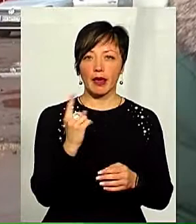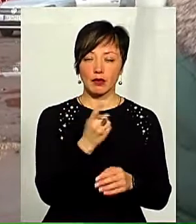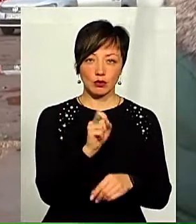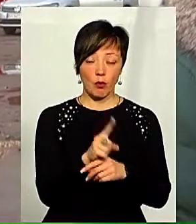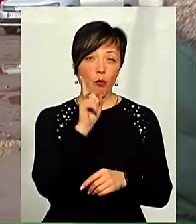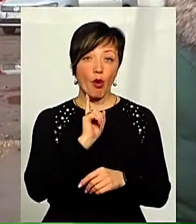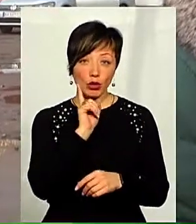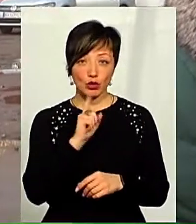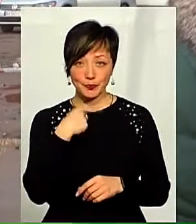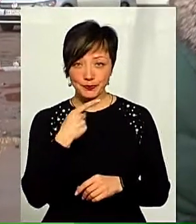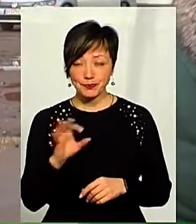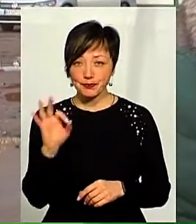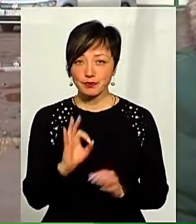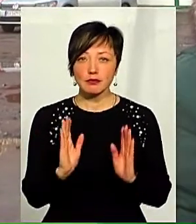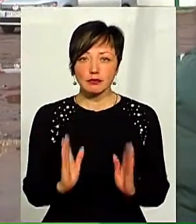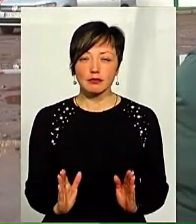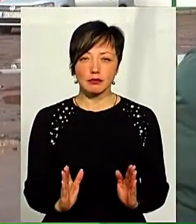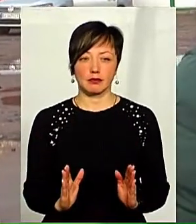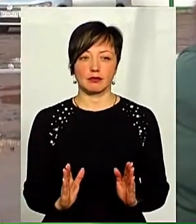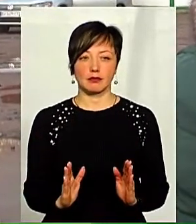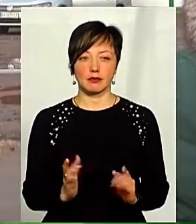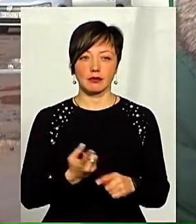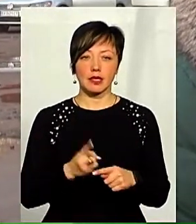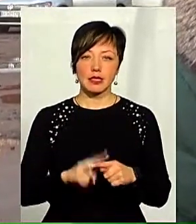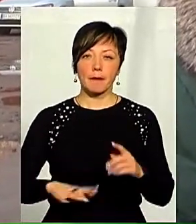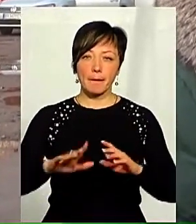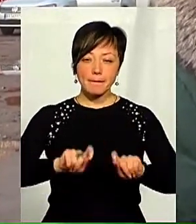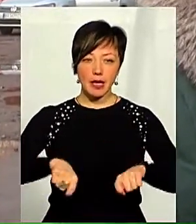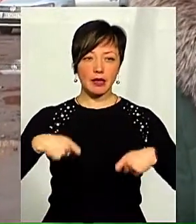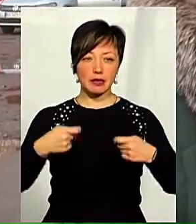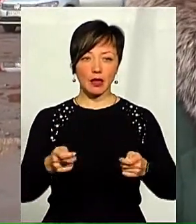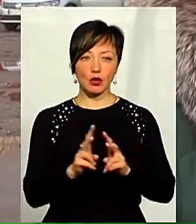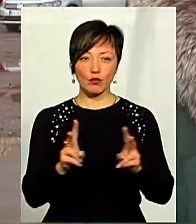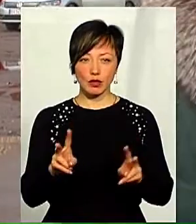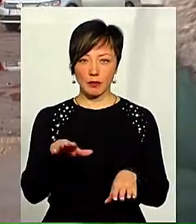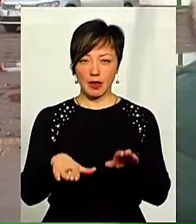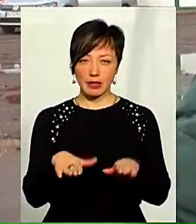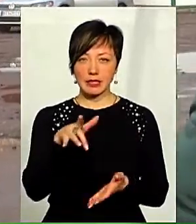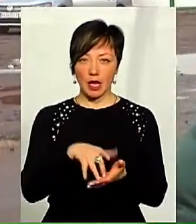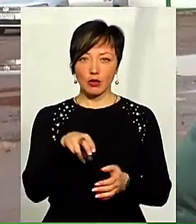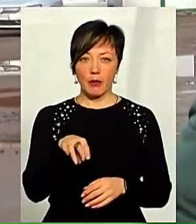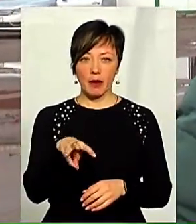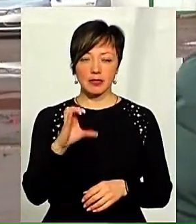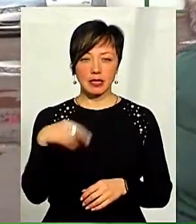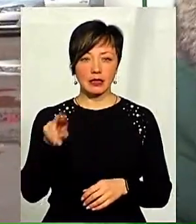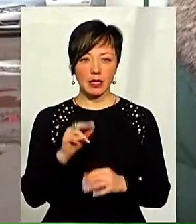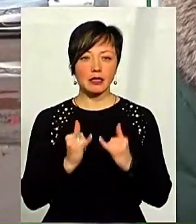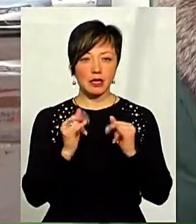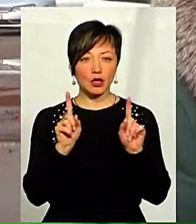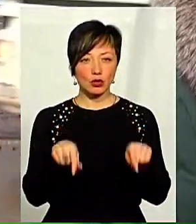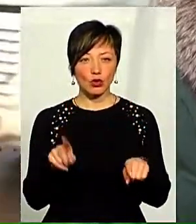Поки що йде мова, щоб хоча б ЄМГО це приміщення передати комусь на баланс, ну, центру ПМСД, для того, щоб